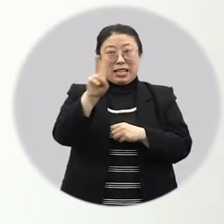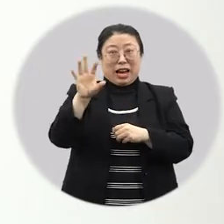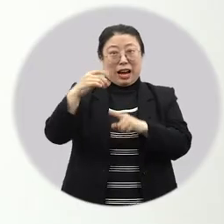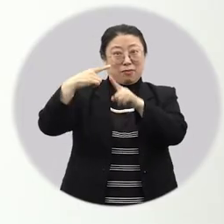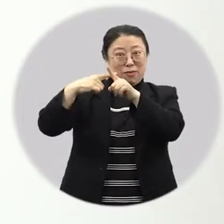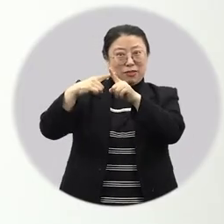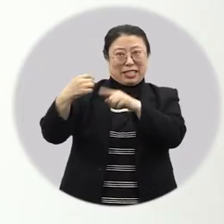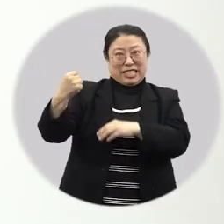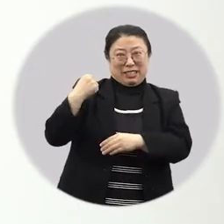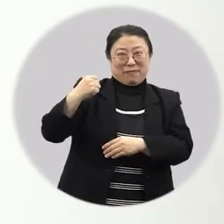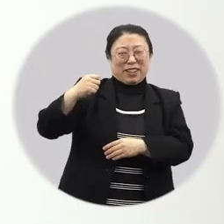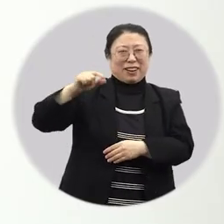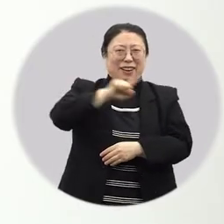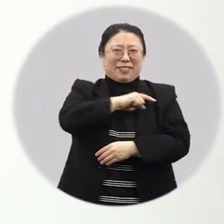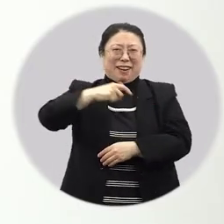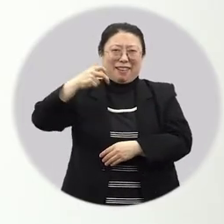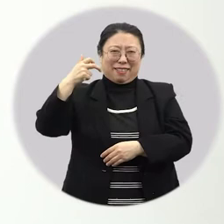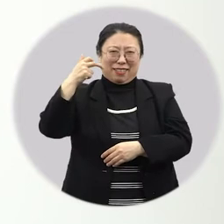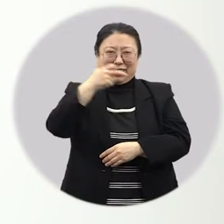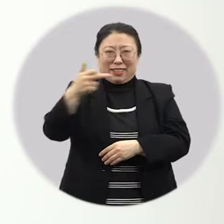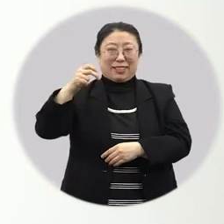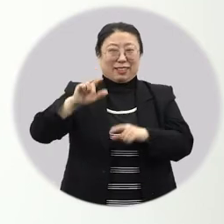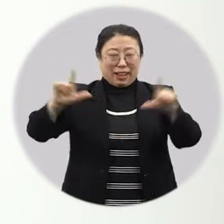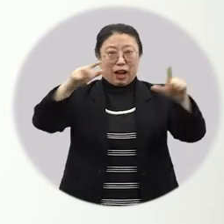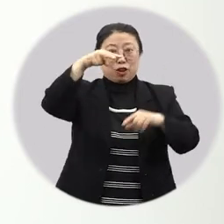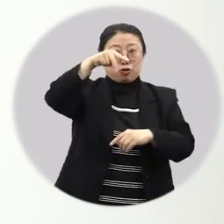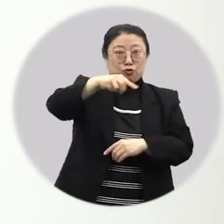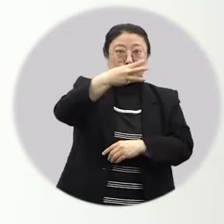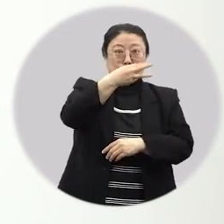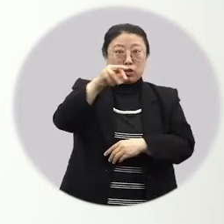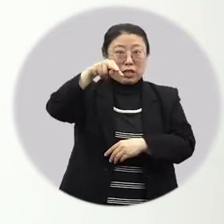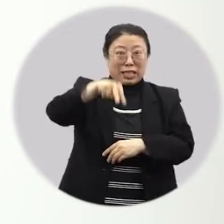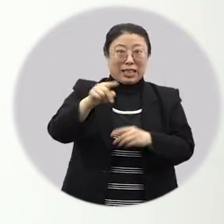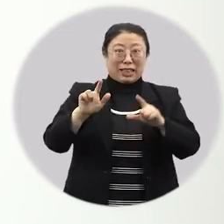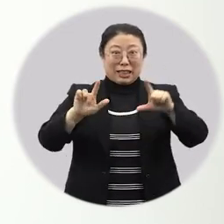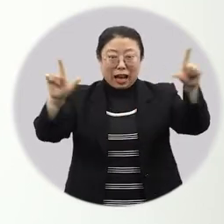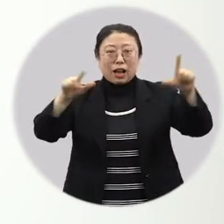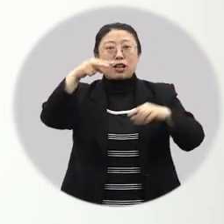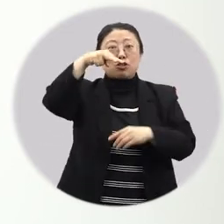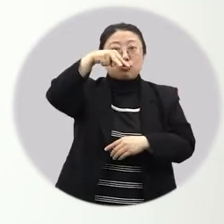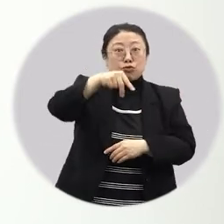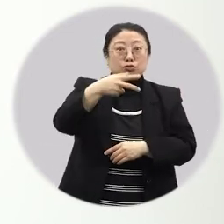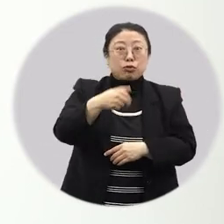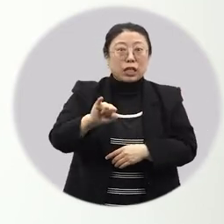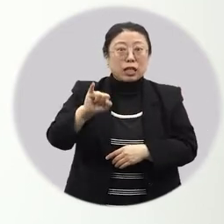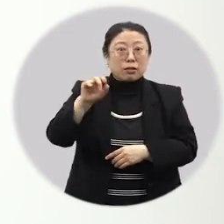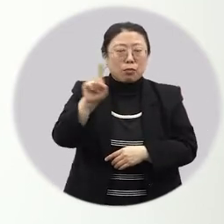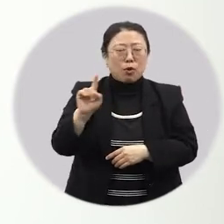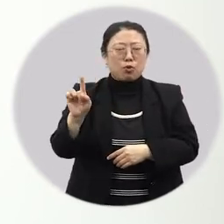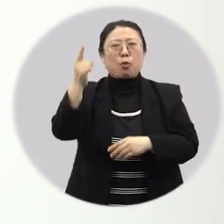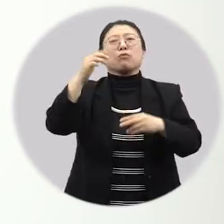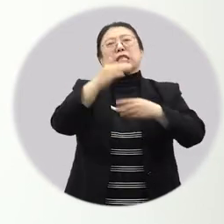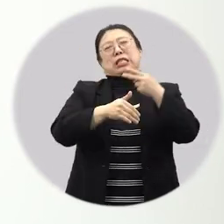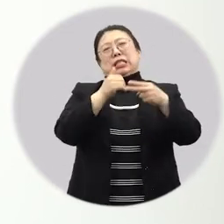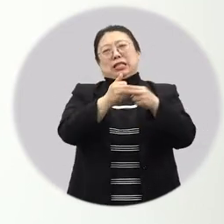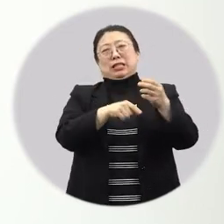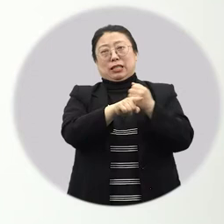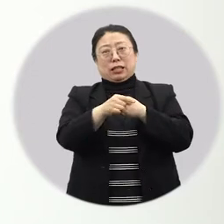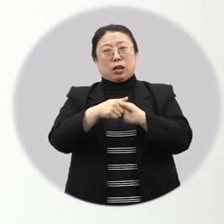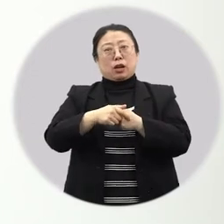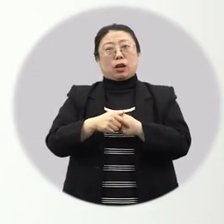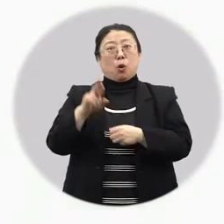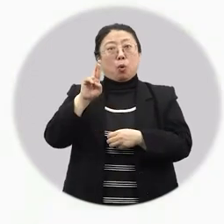단호는 양의 기운이 가장 센 날이에요. 순우리말인 수린날에서 수리는 가장 높은 신을